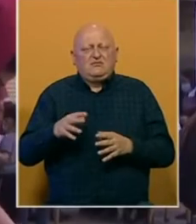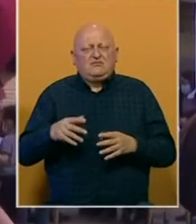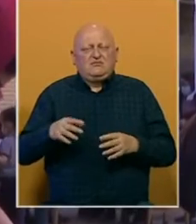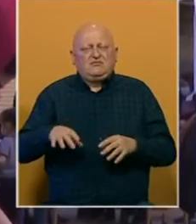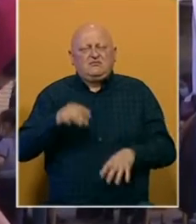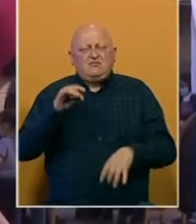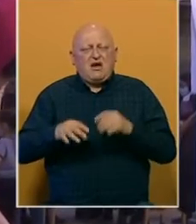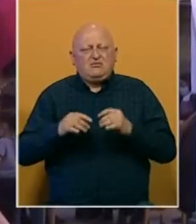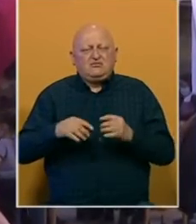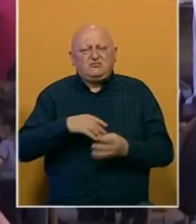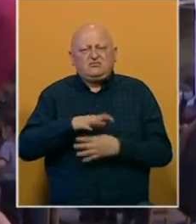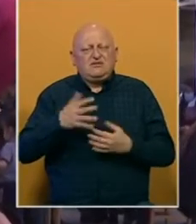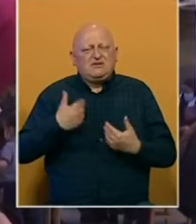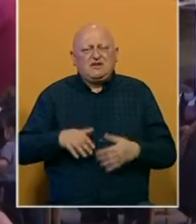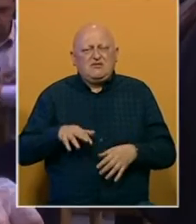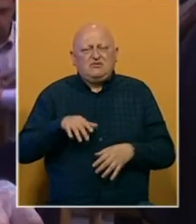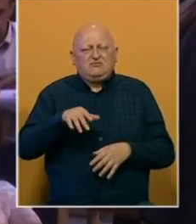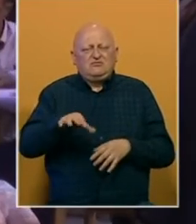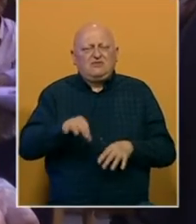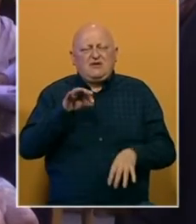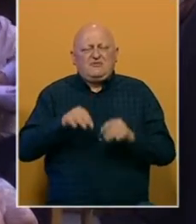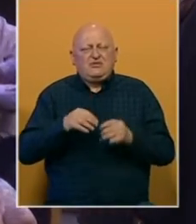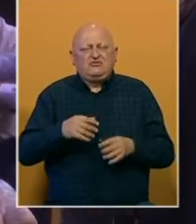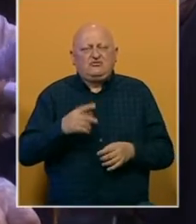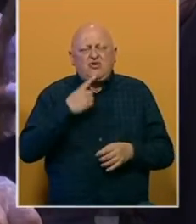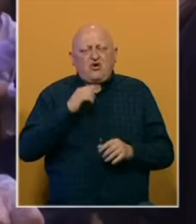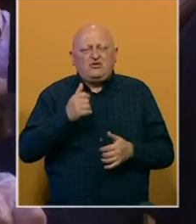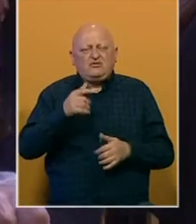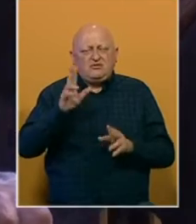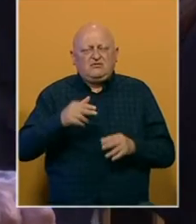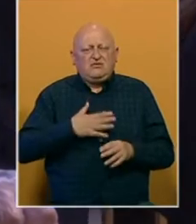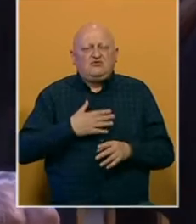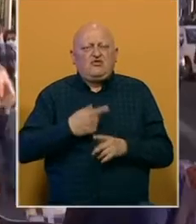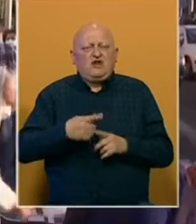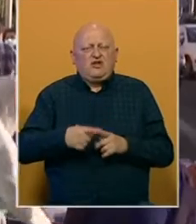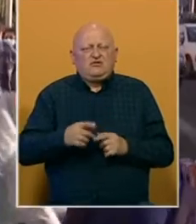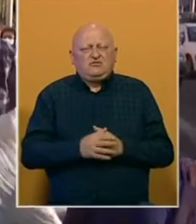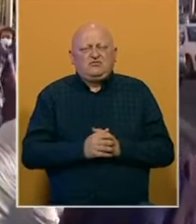biračima se slabo odazvali na birališta. Oni koji jesu imaju svoje razloge.